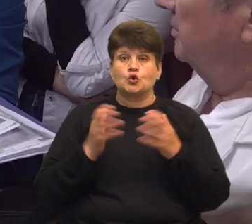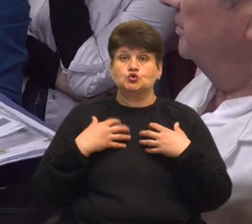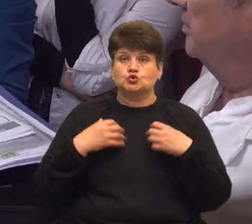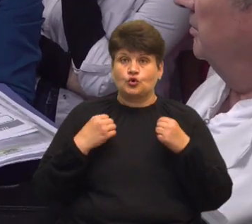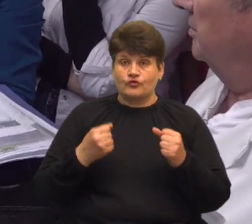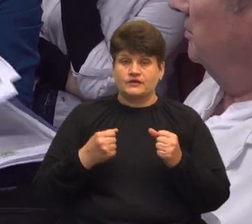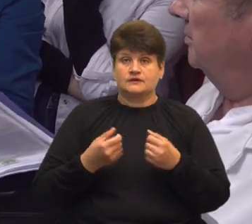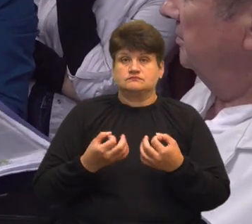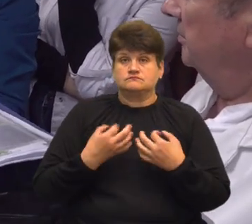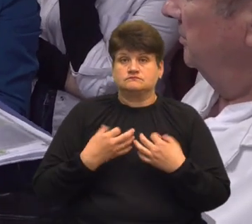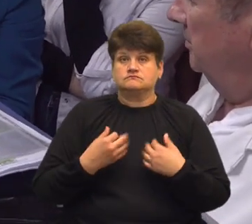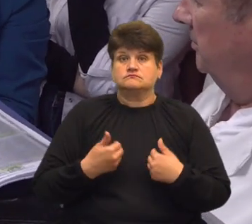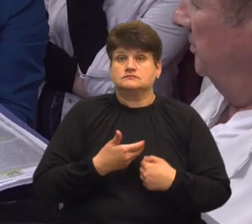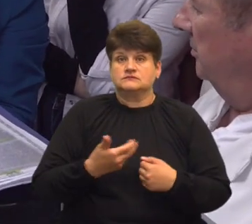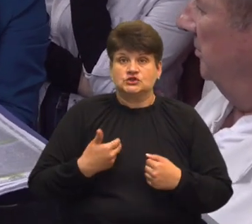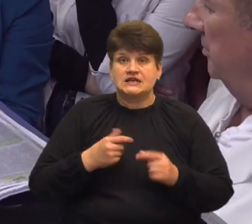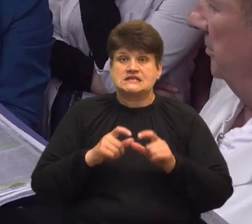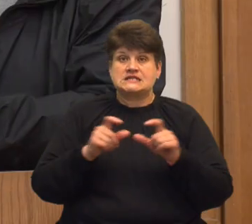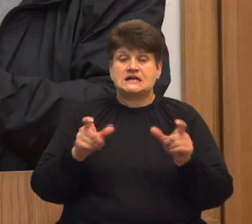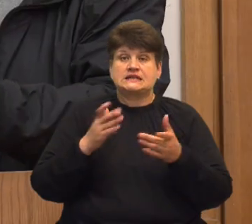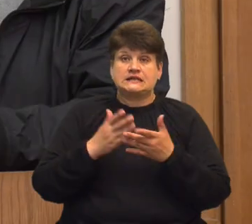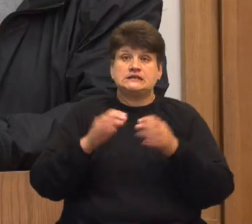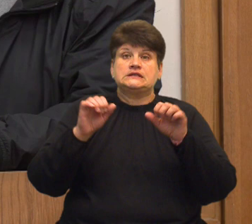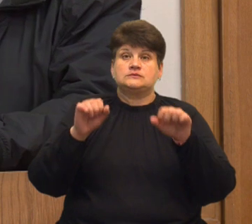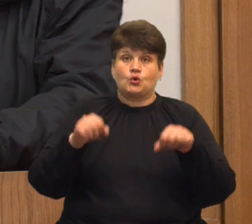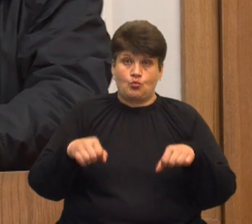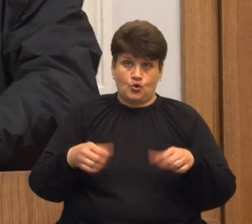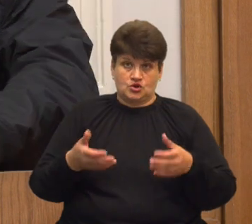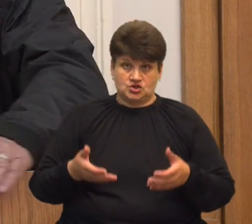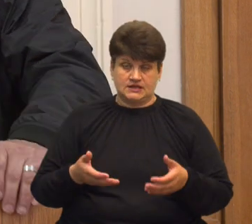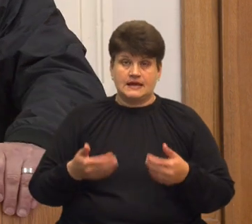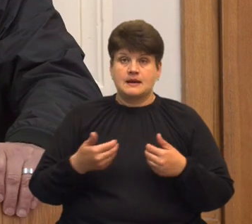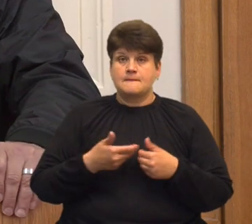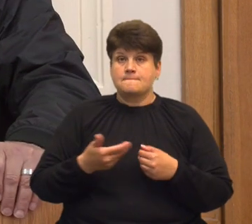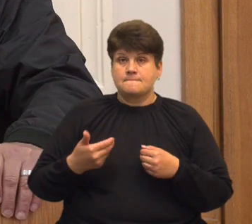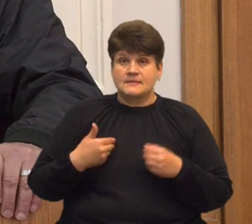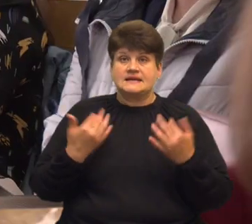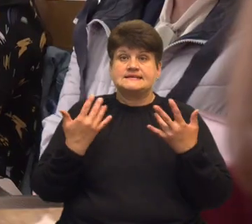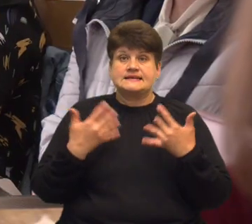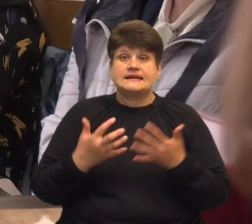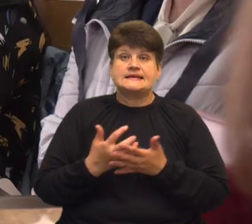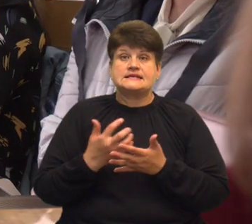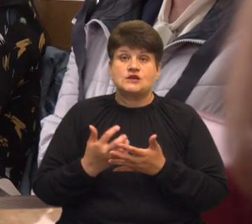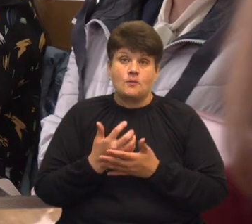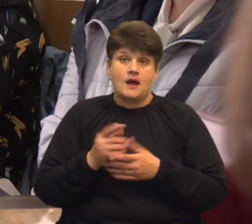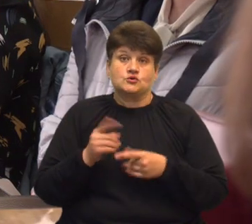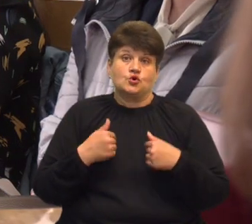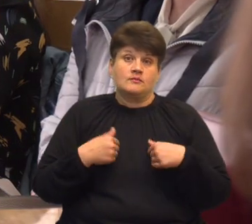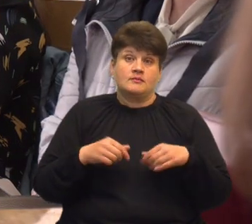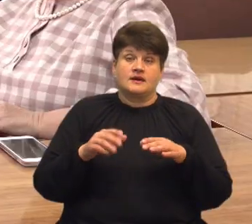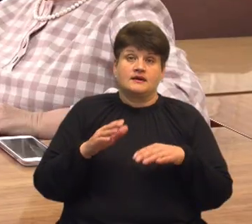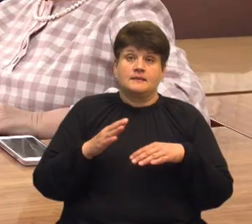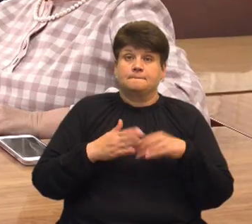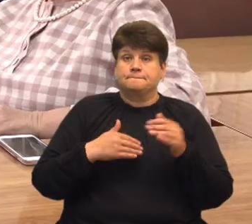довела до нашого відома, що наш заклад є спроможний. Ми стільки заробляємо, що ми, по суті, не викликаємо